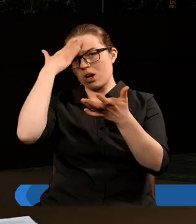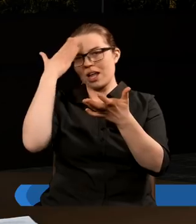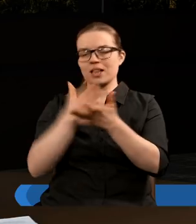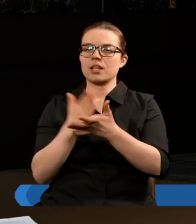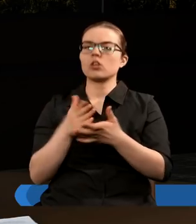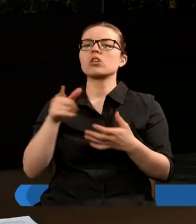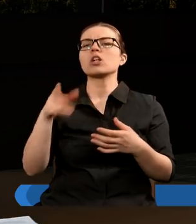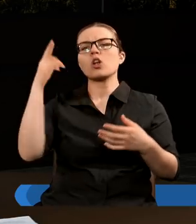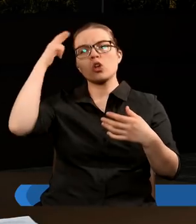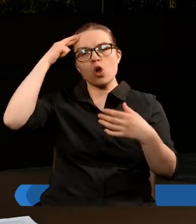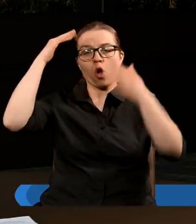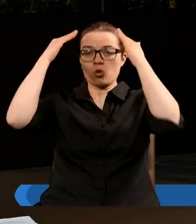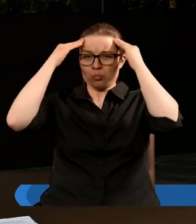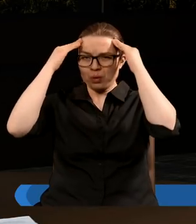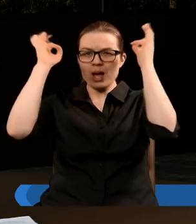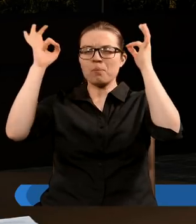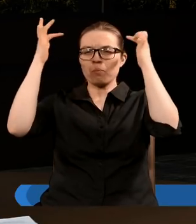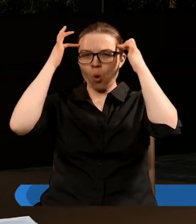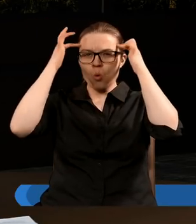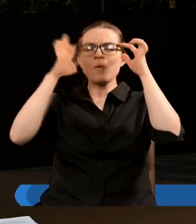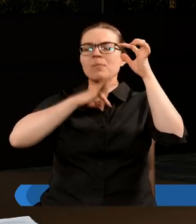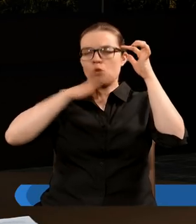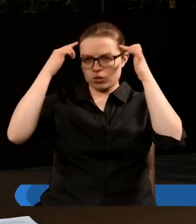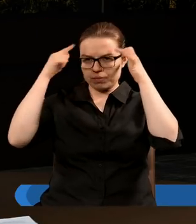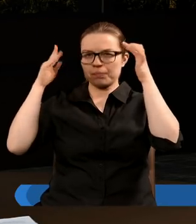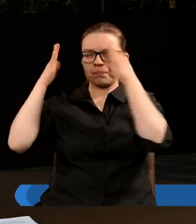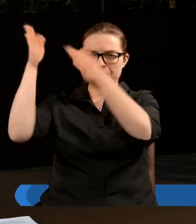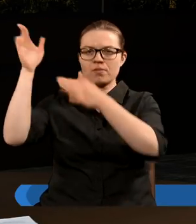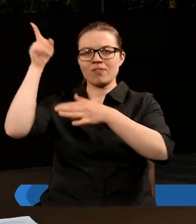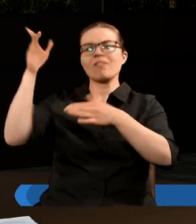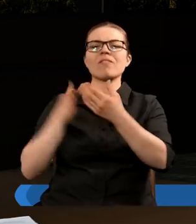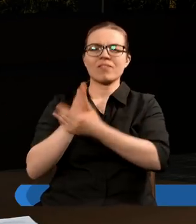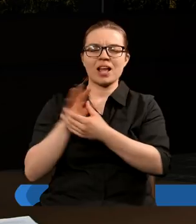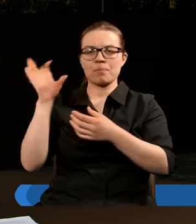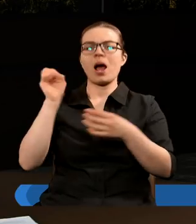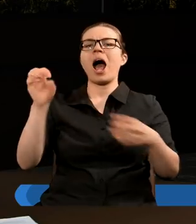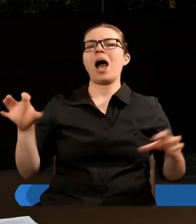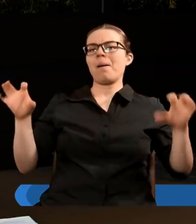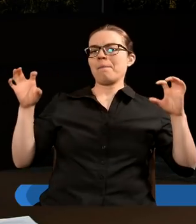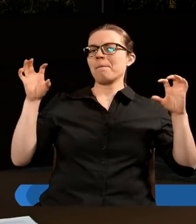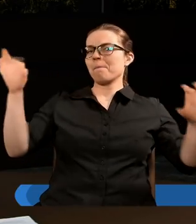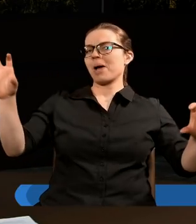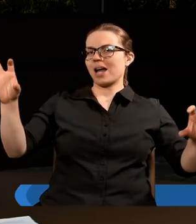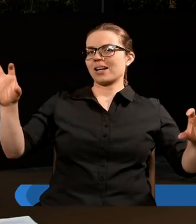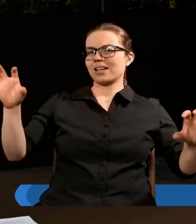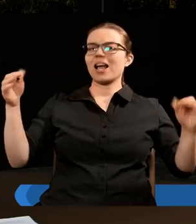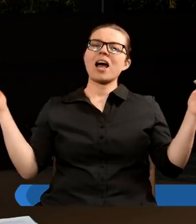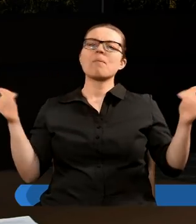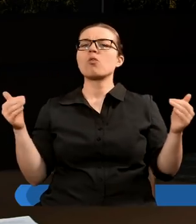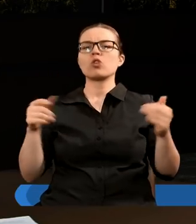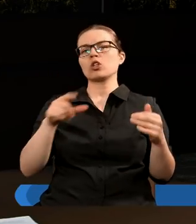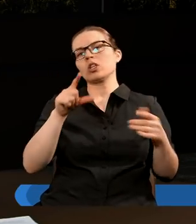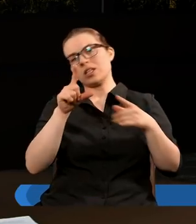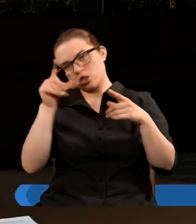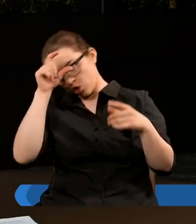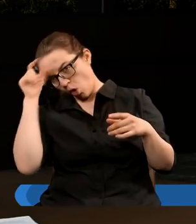umysłu, że my naprawdę w to wierzymy, z czym znamie bestii, pieczęć bestii można otrzymać na czoło